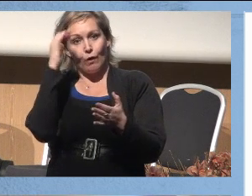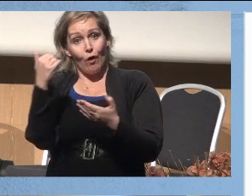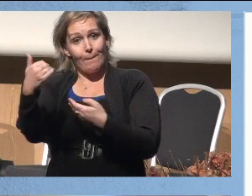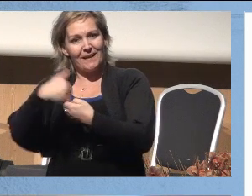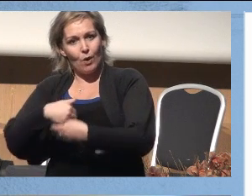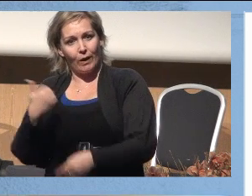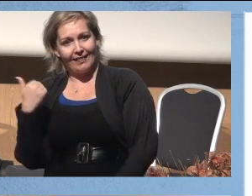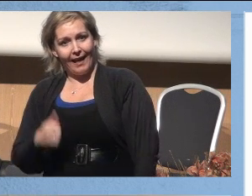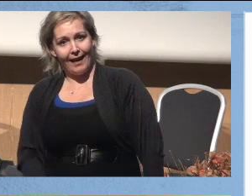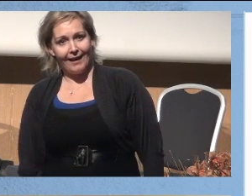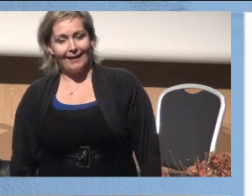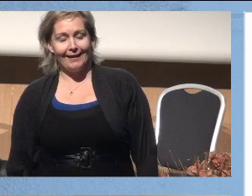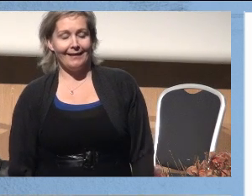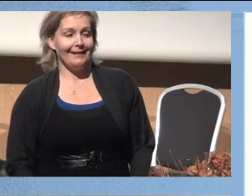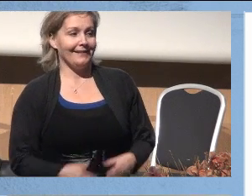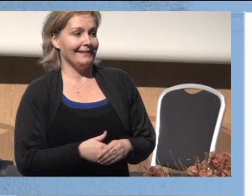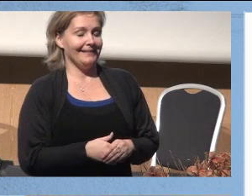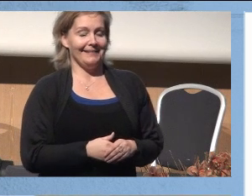besøkende.